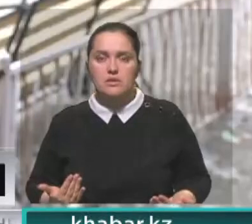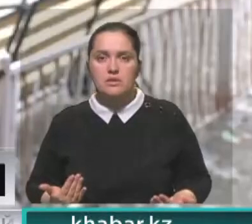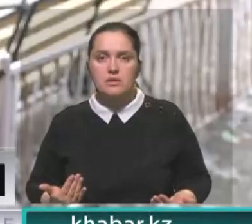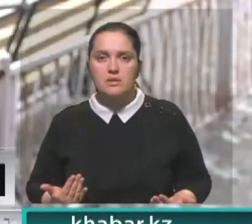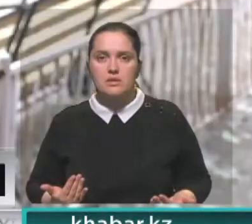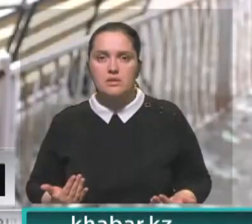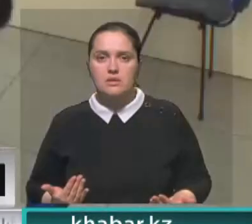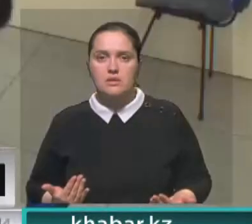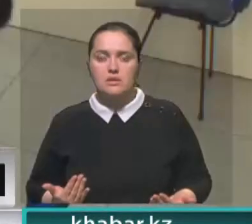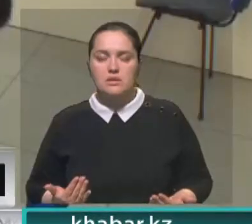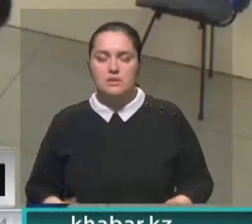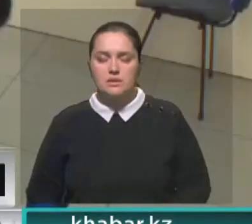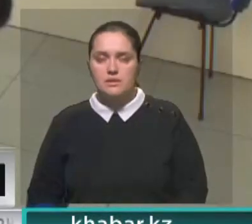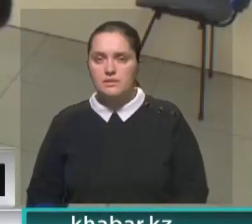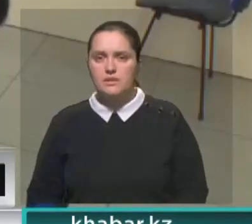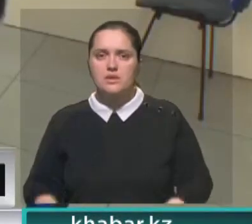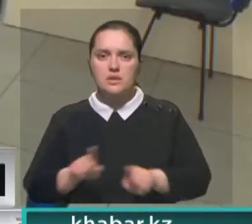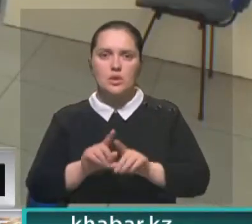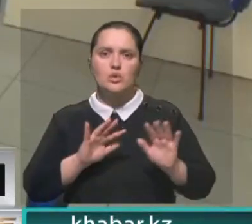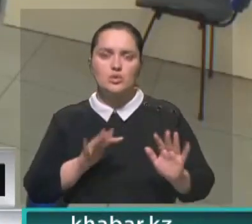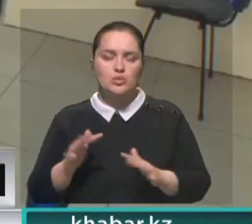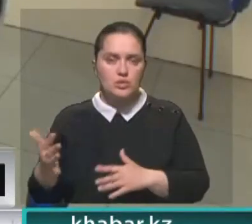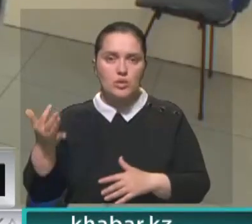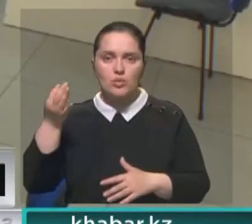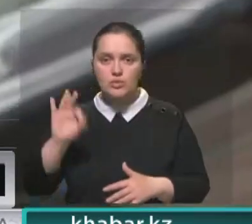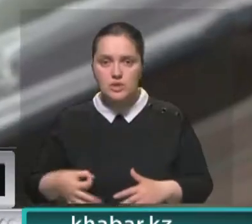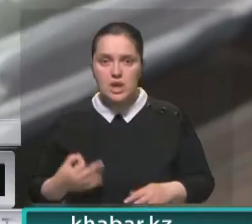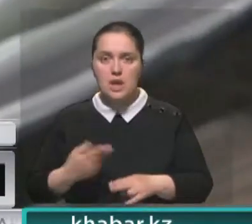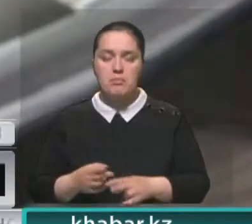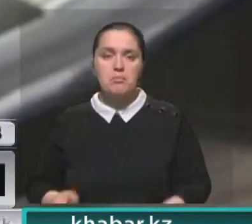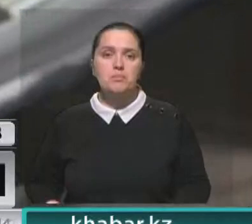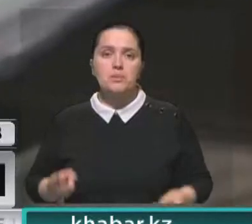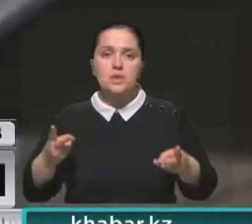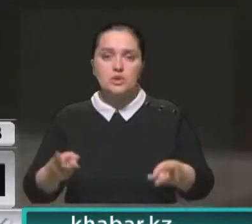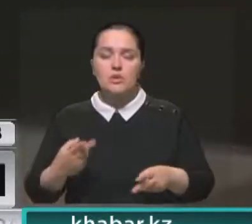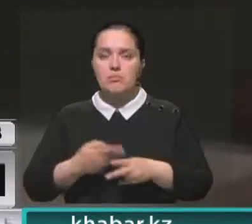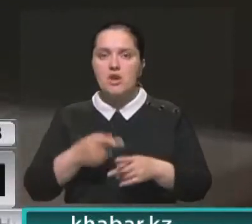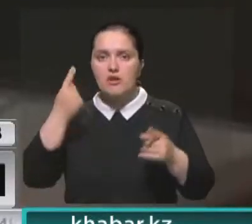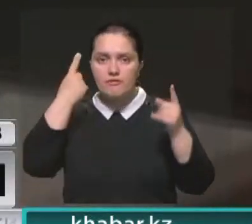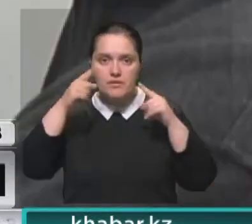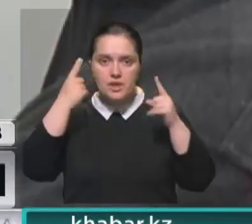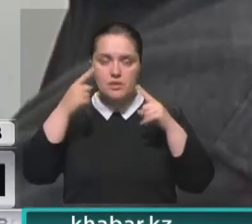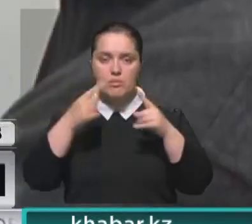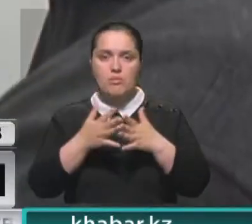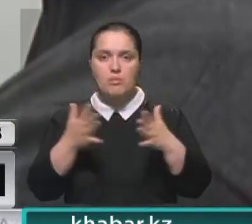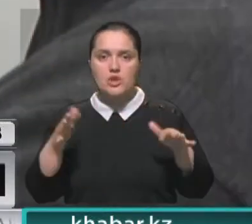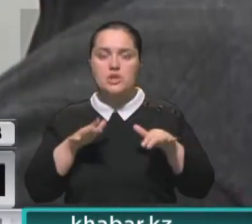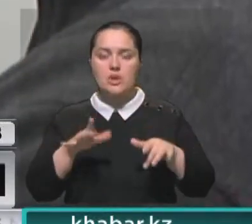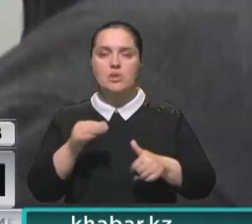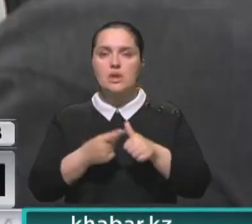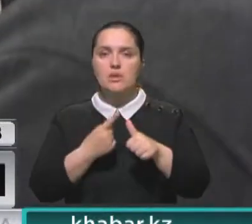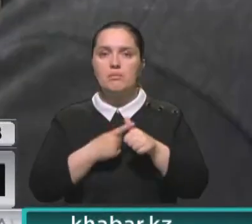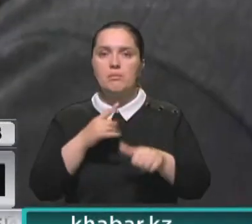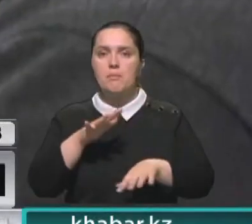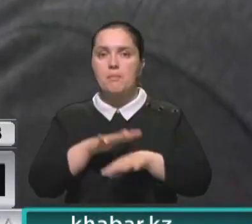в Мурсултане там нахожусь. Такие случаи в последнее время участились. Киберпреступники гораздо на выдумке и все больше действуют от имени банков.